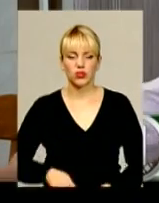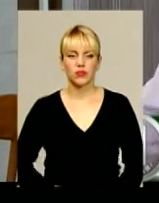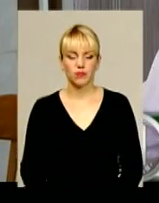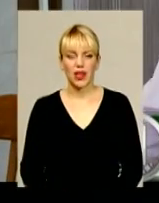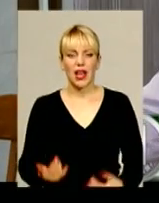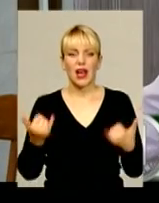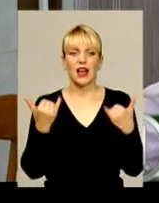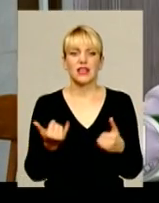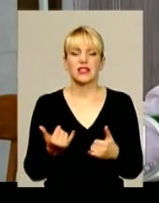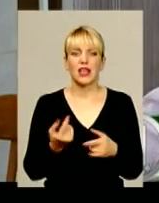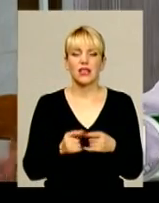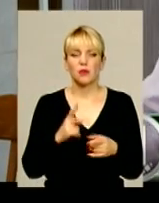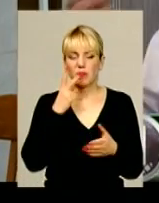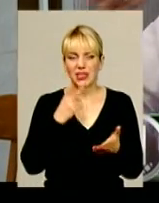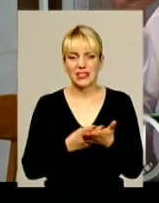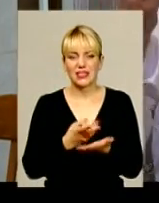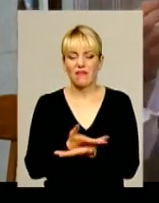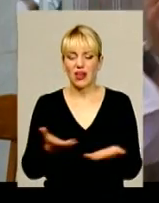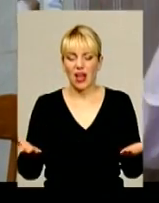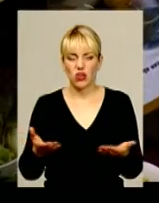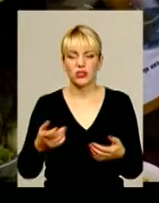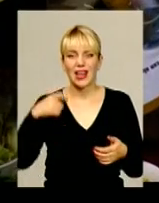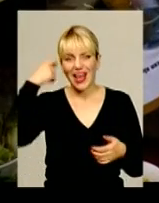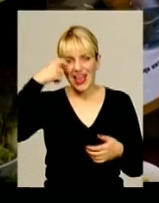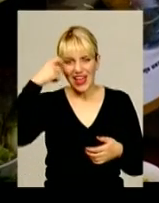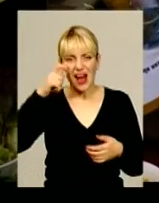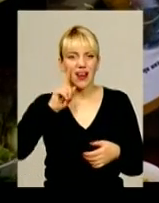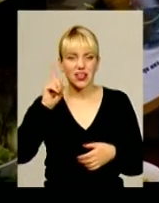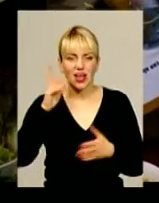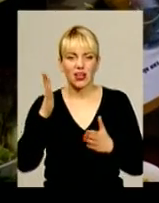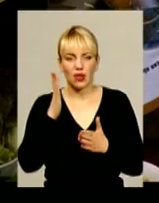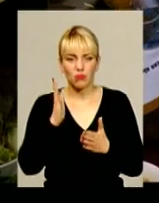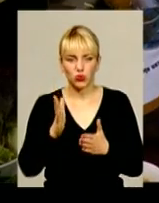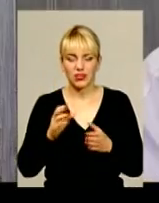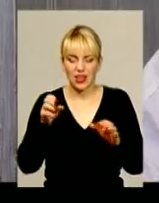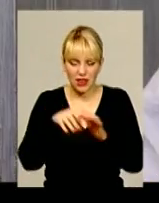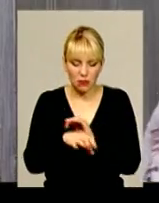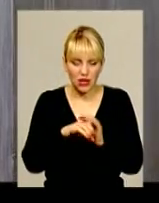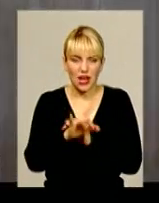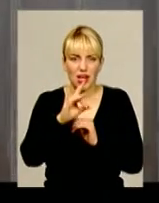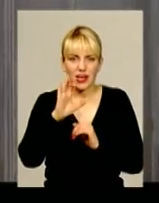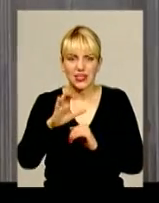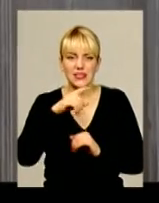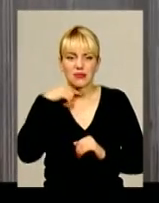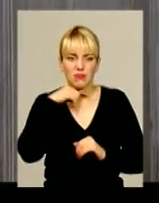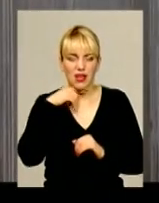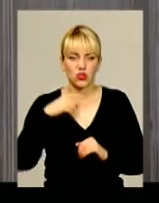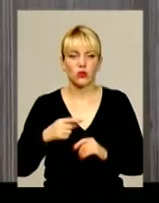Зараз вони вам представляють ягня, яке буде начинене рисом з м'ясом.